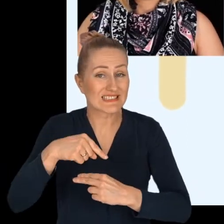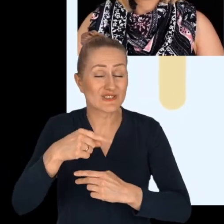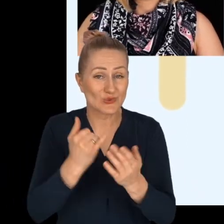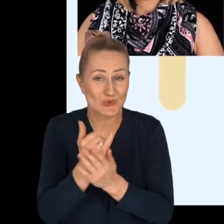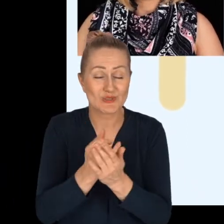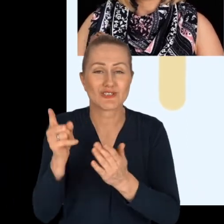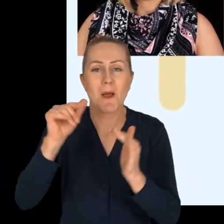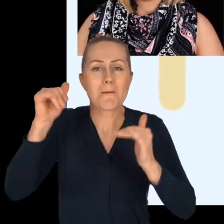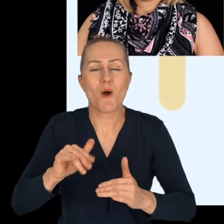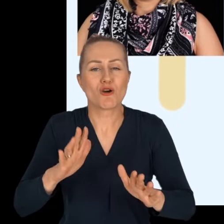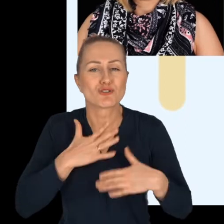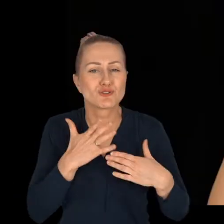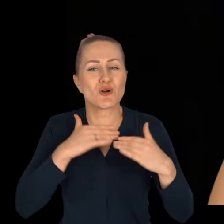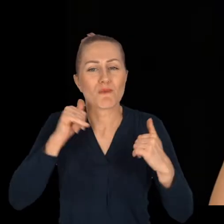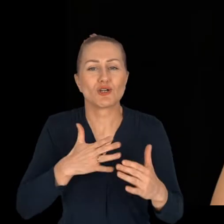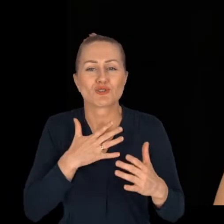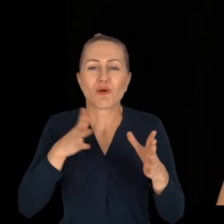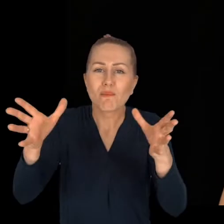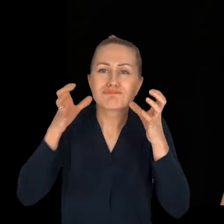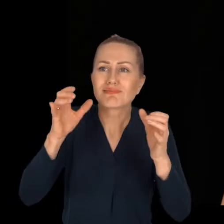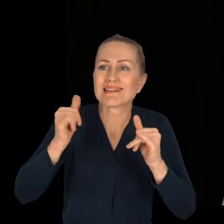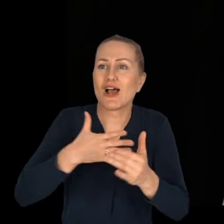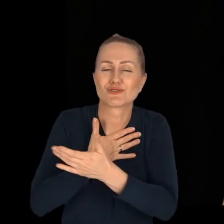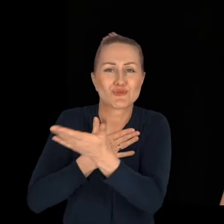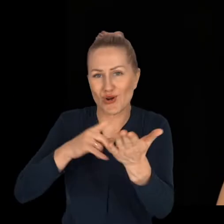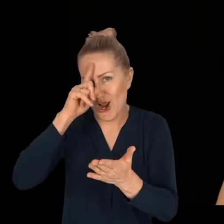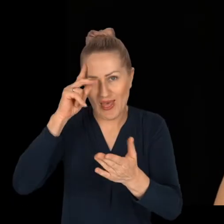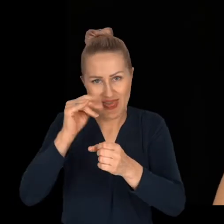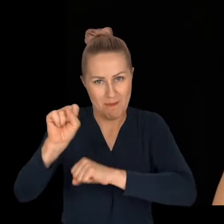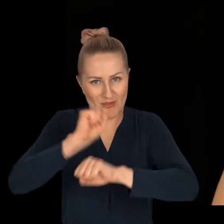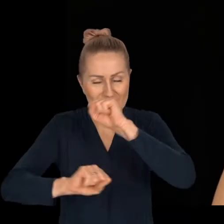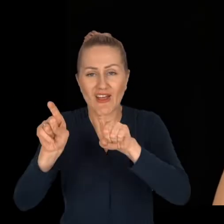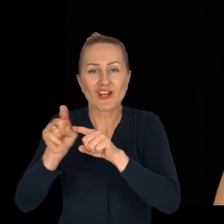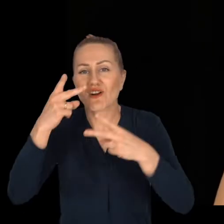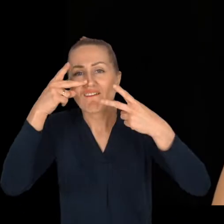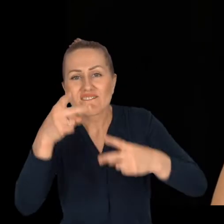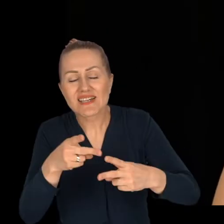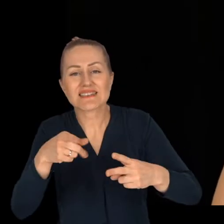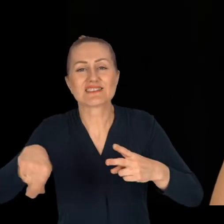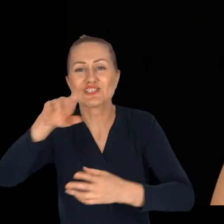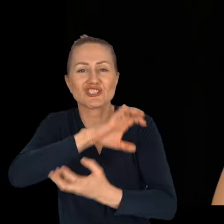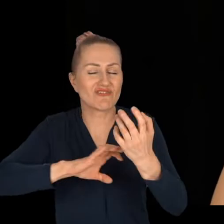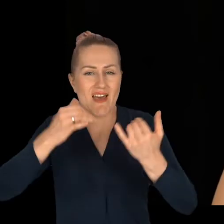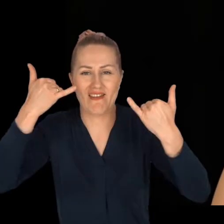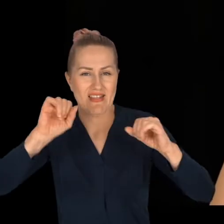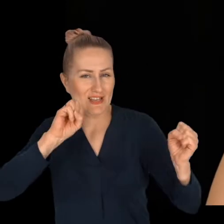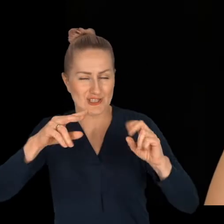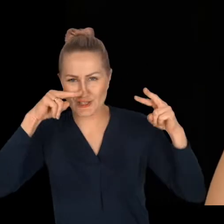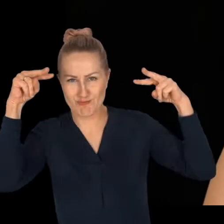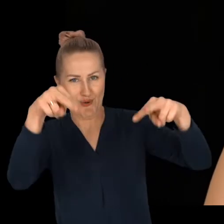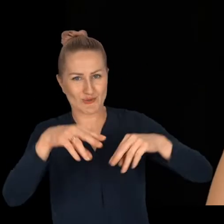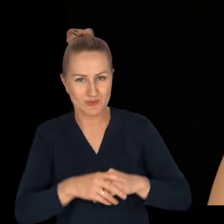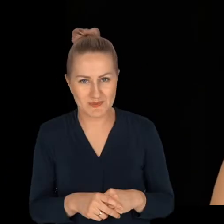żeby wejść w buty osoby z niepełnosprawnością i zobaczyć świat też z innej perspektywy,